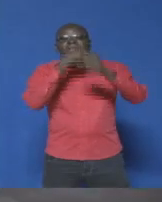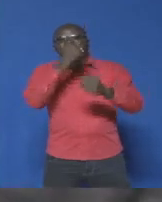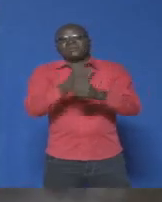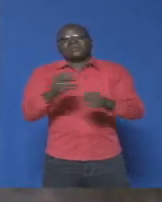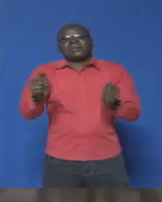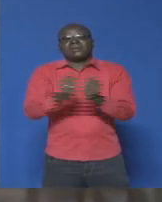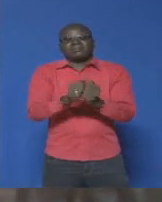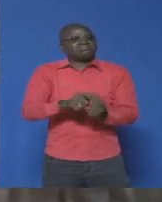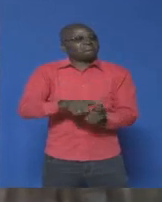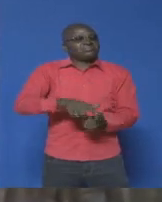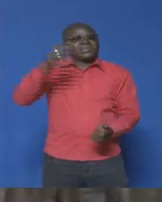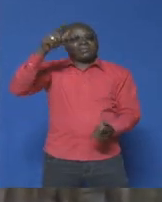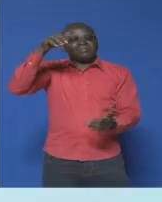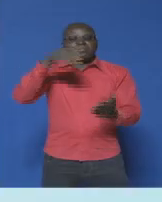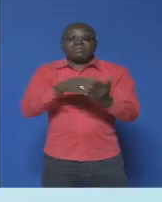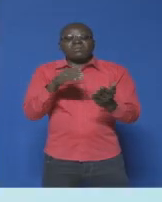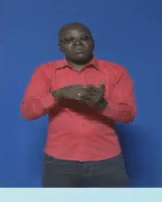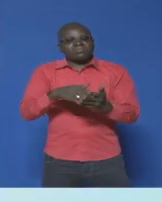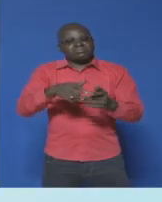encore le bilan s'alourdir.